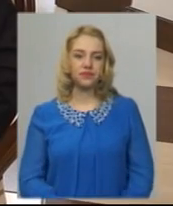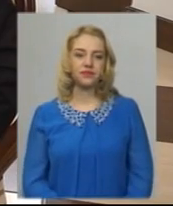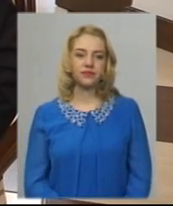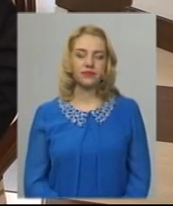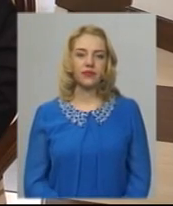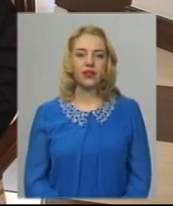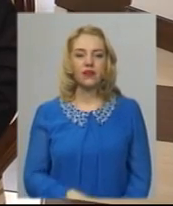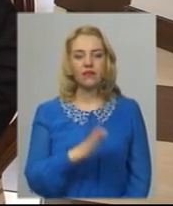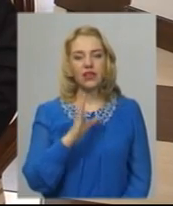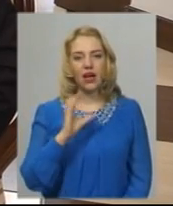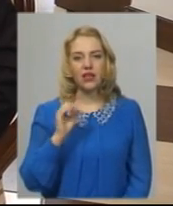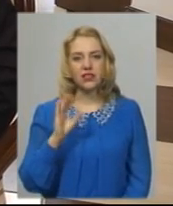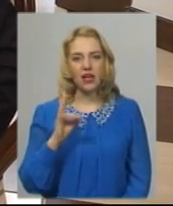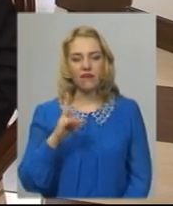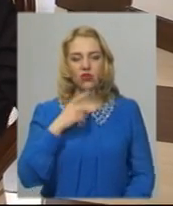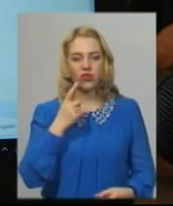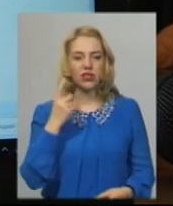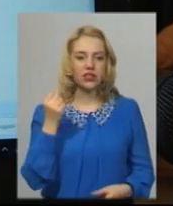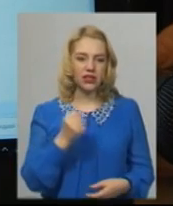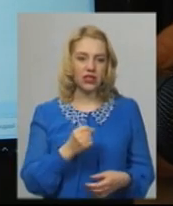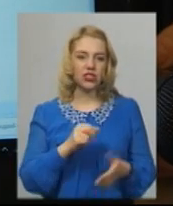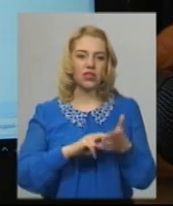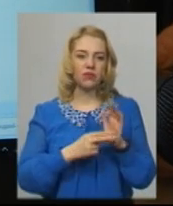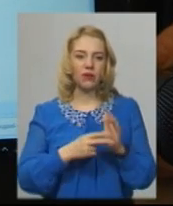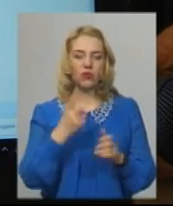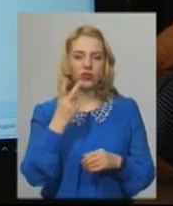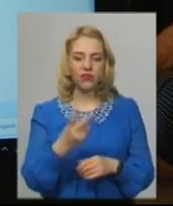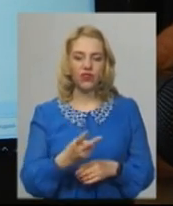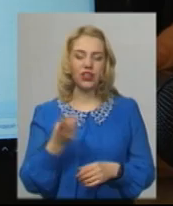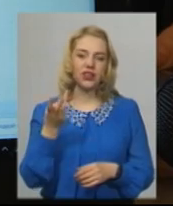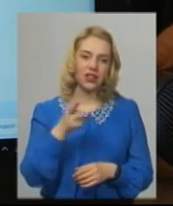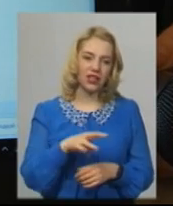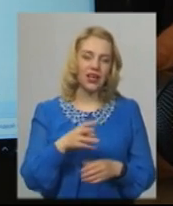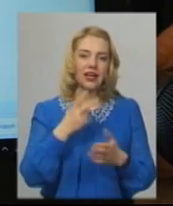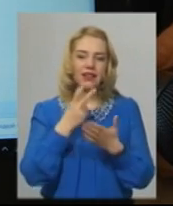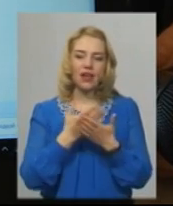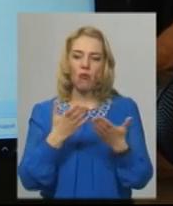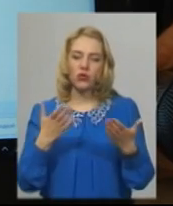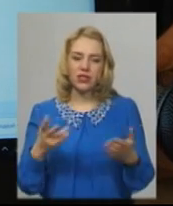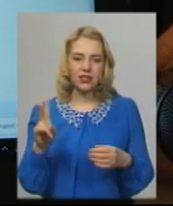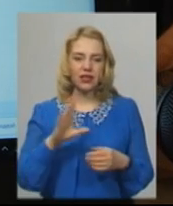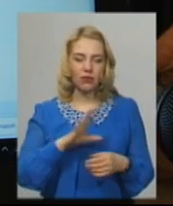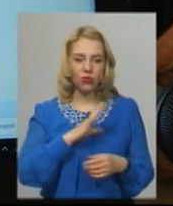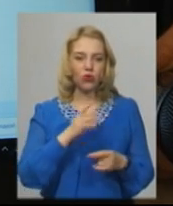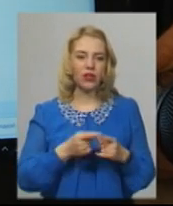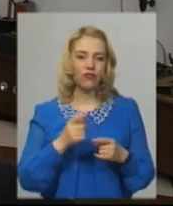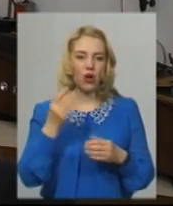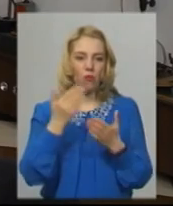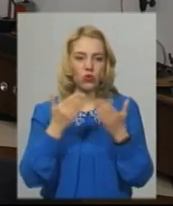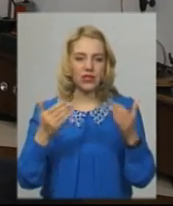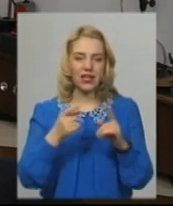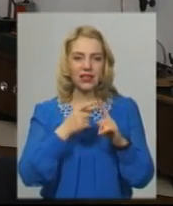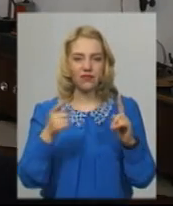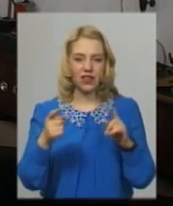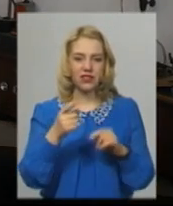Віталій Савін каже, тиждень планують дві-три демонстрації найкращих фотовиставок, які відбуваються. Відбулися у фотомузеї тривалістю 3-5 хвилин.